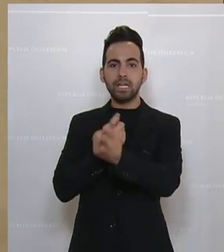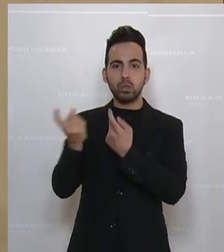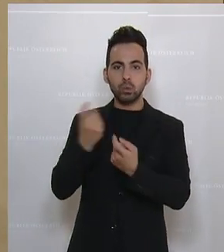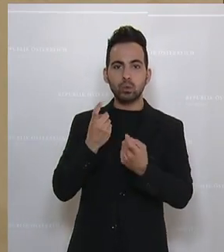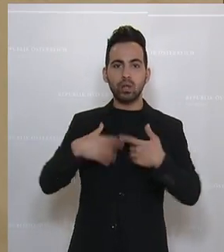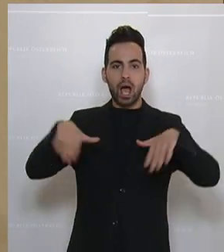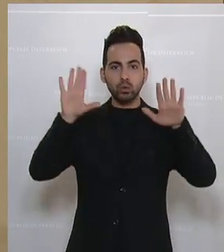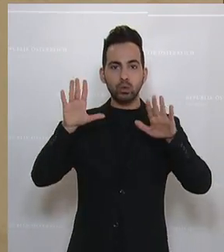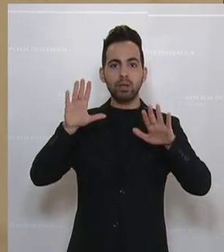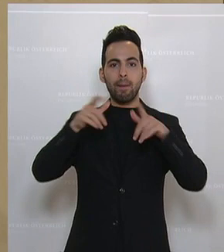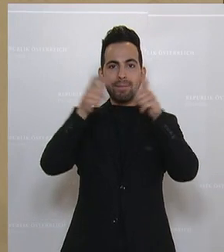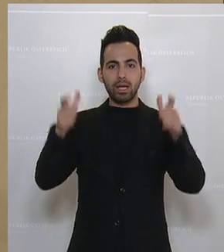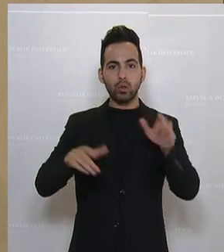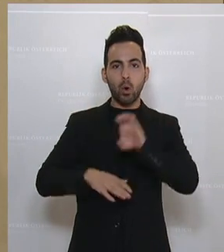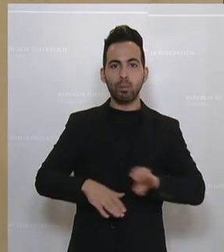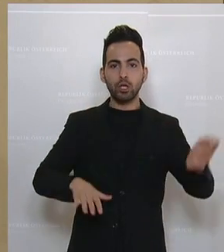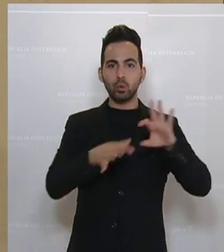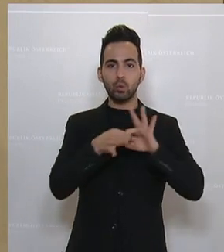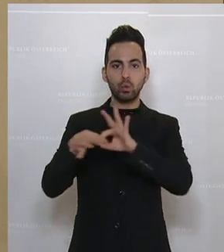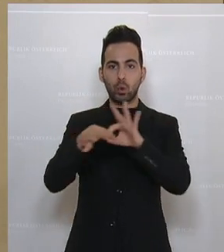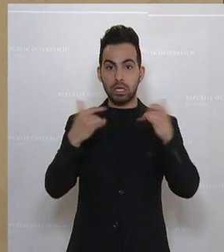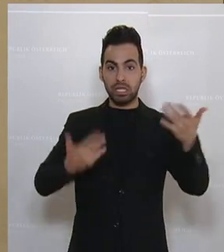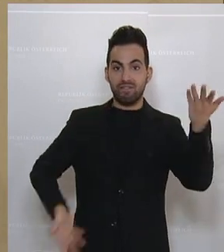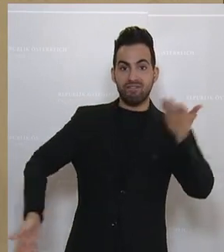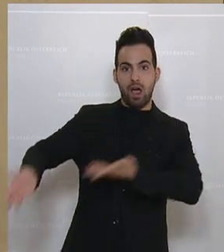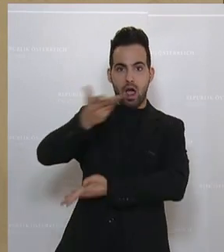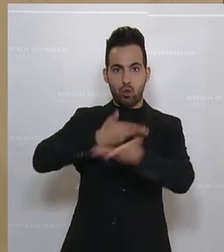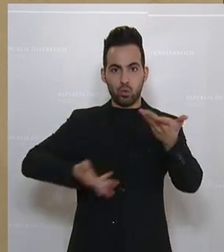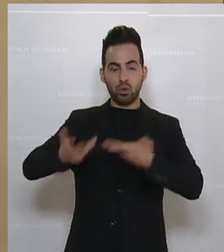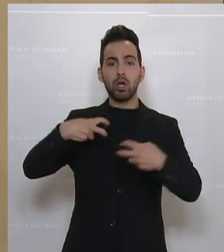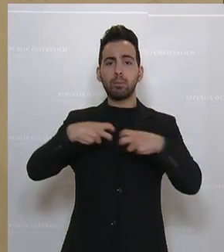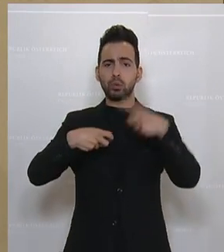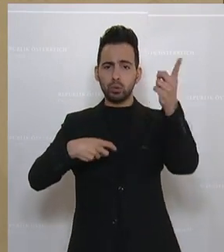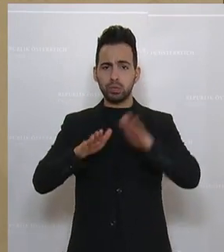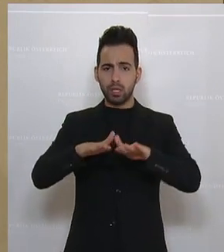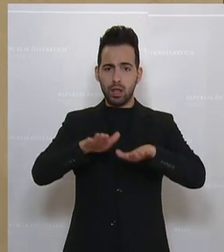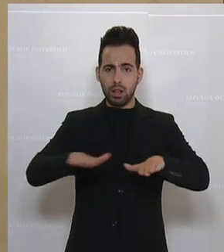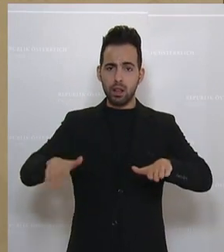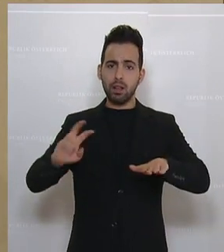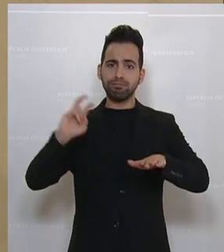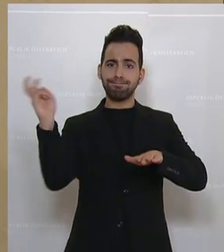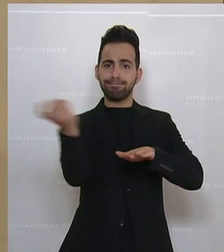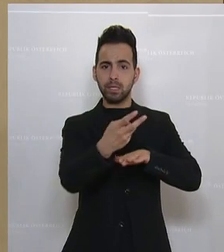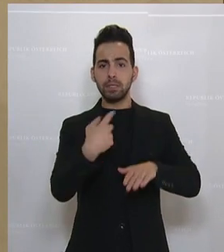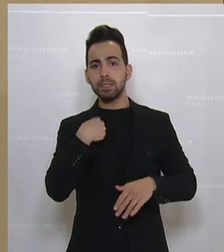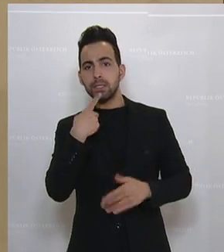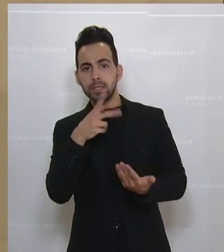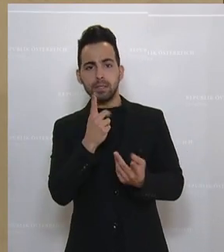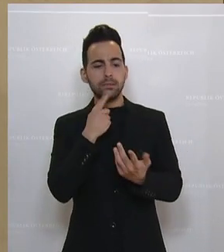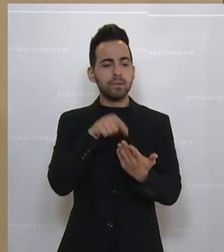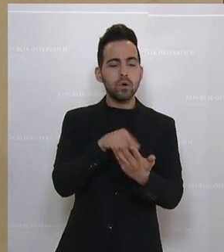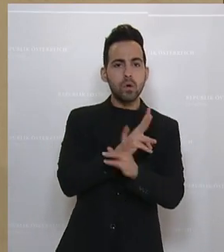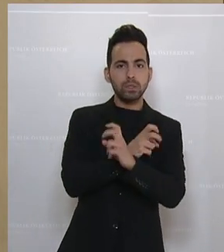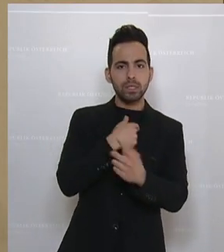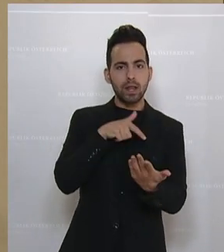und Asylpaket der Europäischen Union, das ja jetzt in Verhandlung ist in Brüssel und das schaut für Österreich in mehreren Punkten